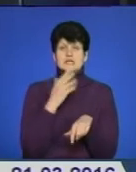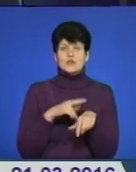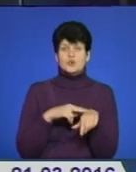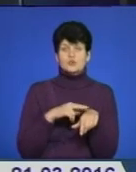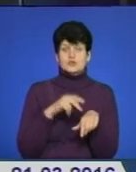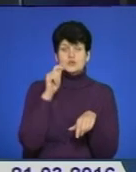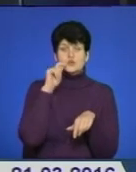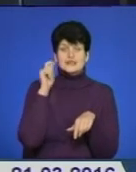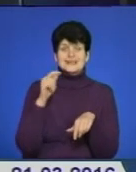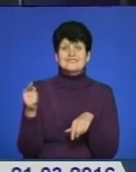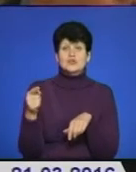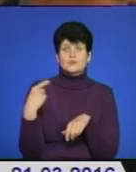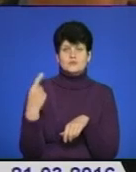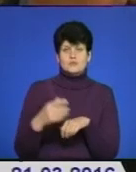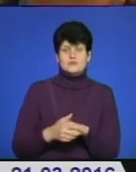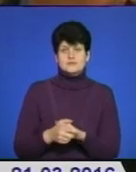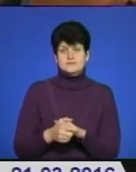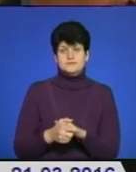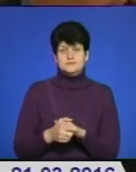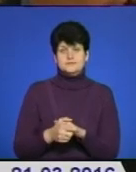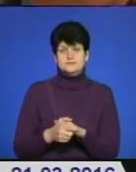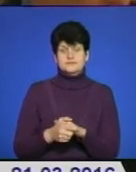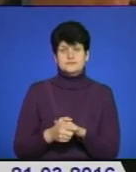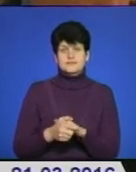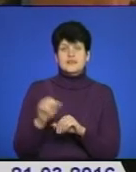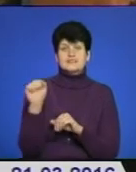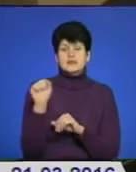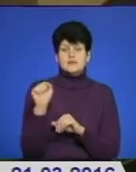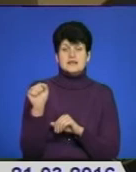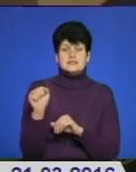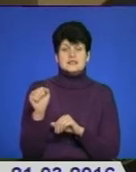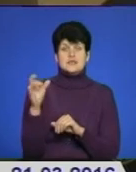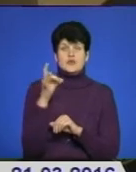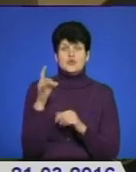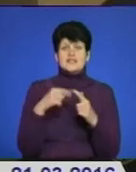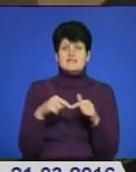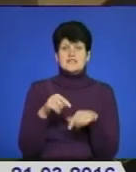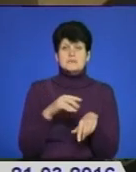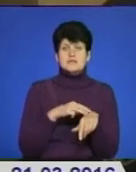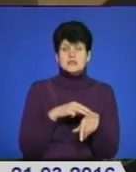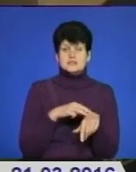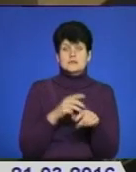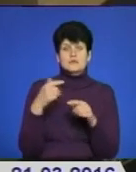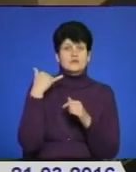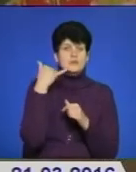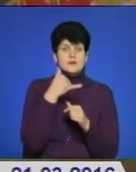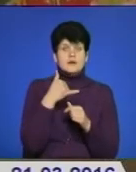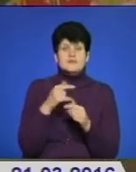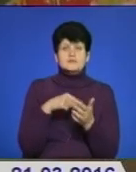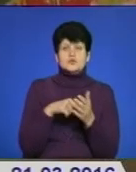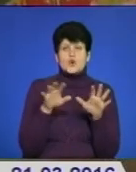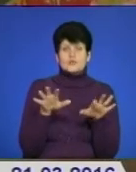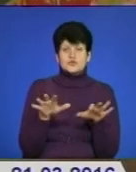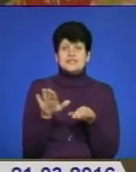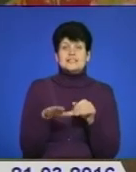України у Тернопільській області. В Теребовлянський відділ поліції поступило повідомлення від міського голови про те, що на